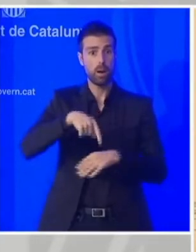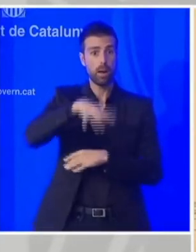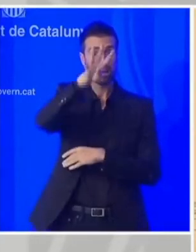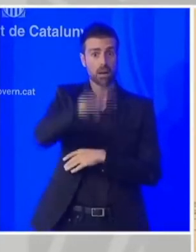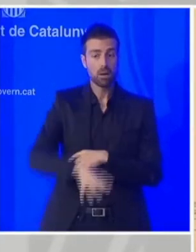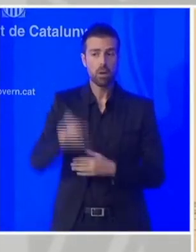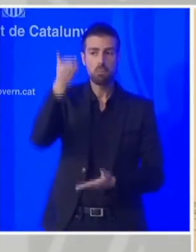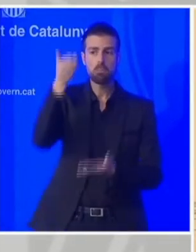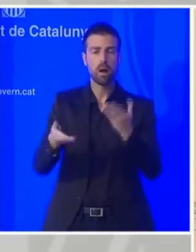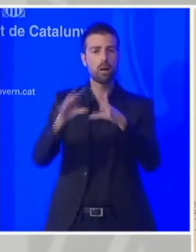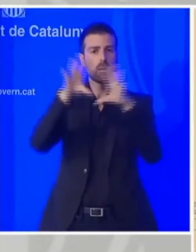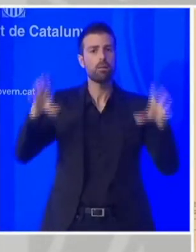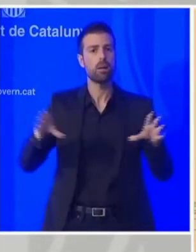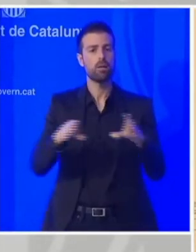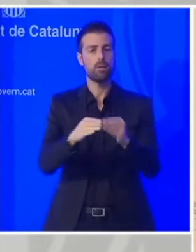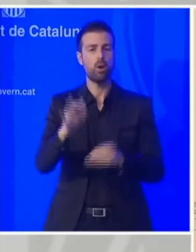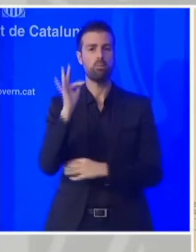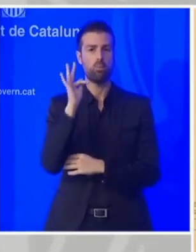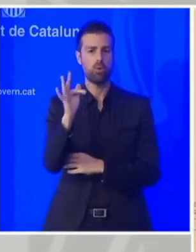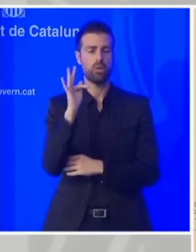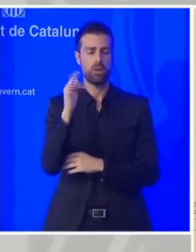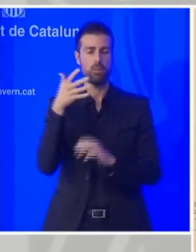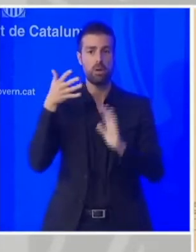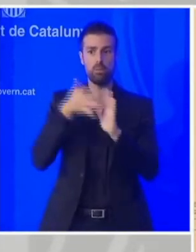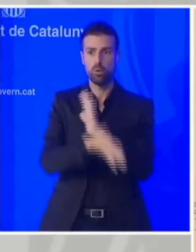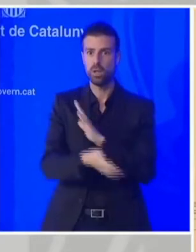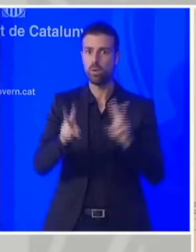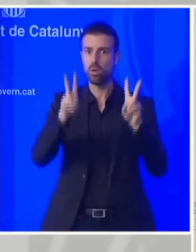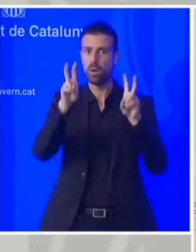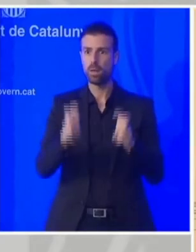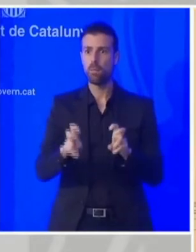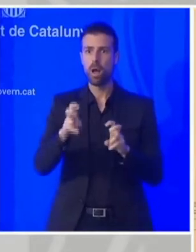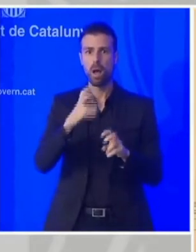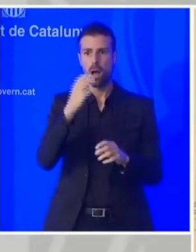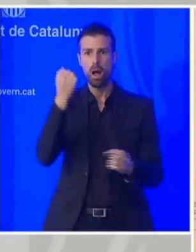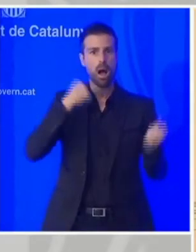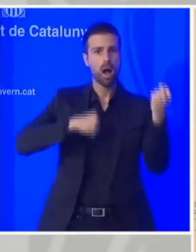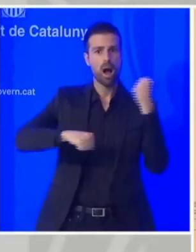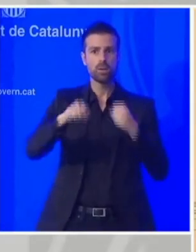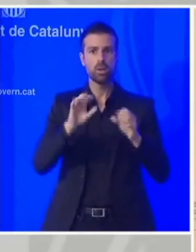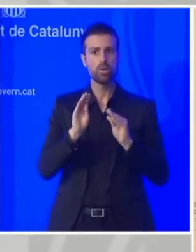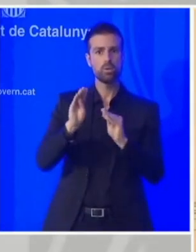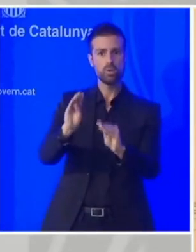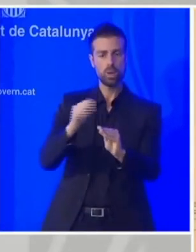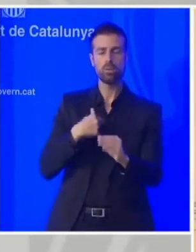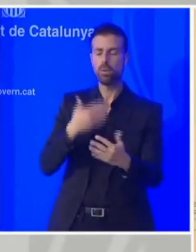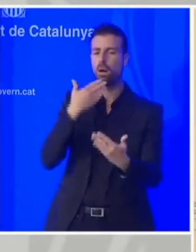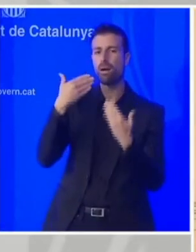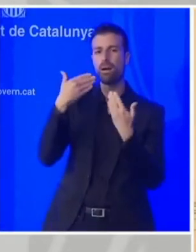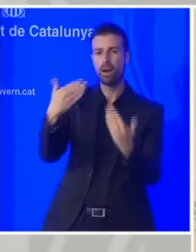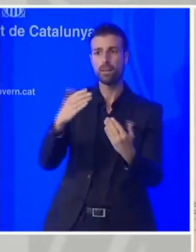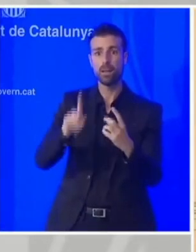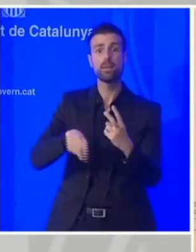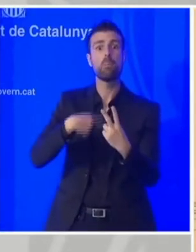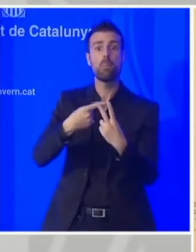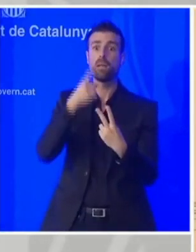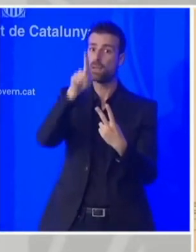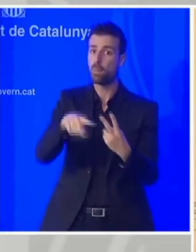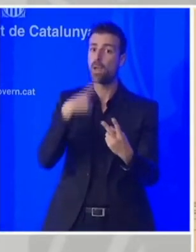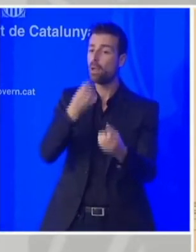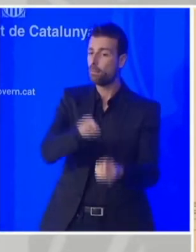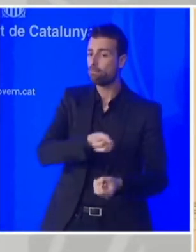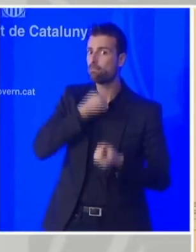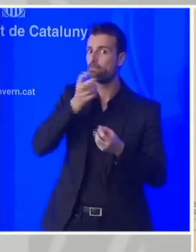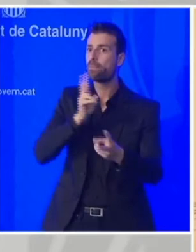valorem positivament el gest que fan, tot i que, i els hi hem ficat de manifest, que considerem que aquest gest